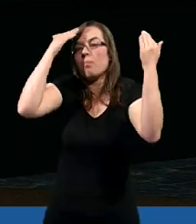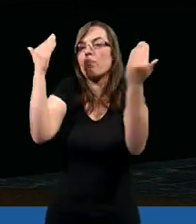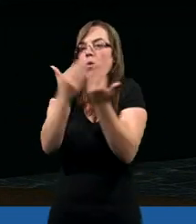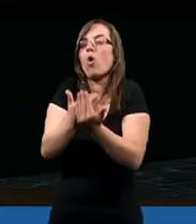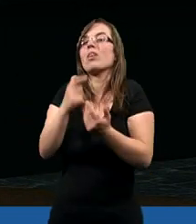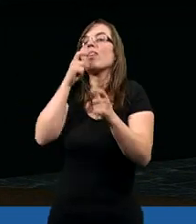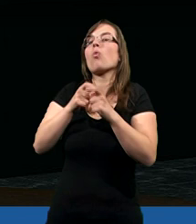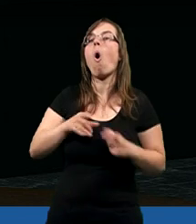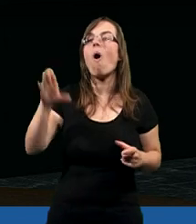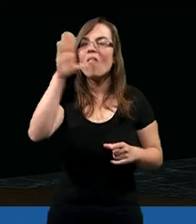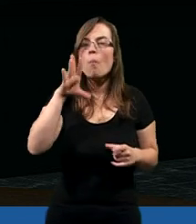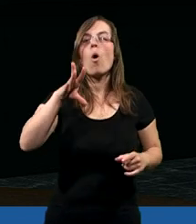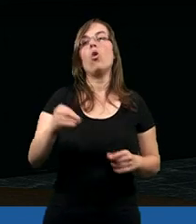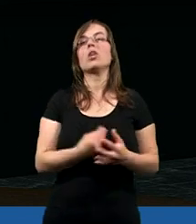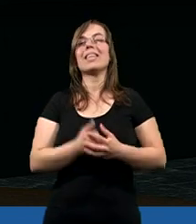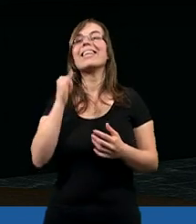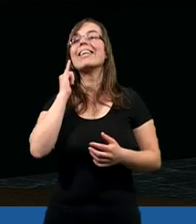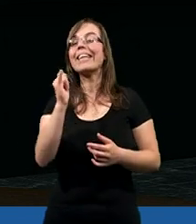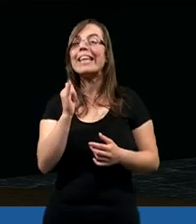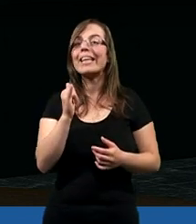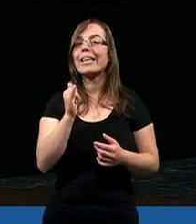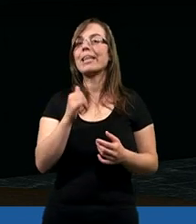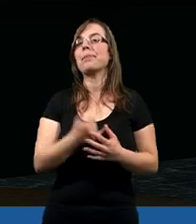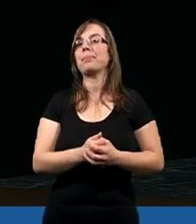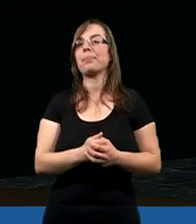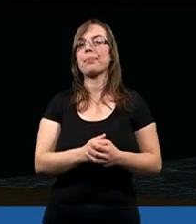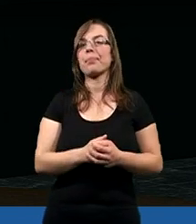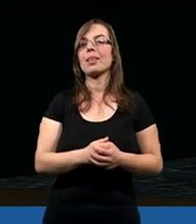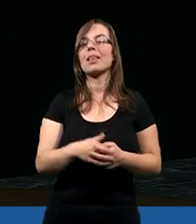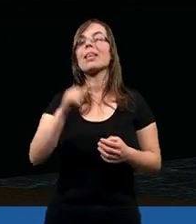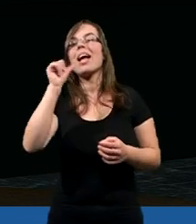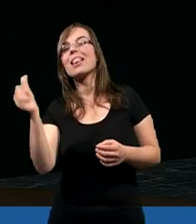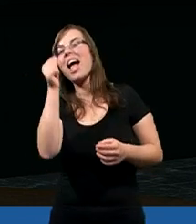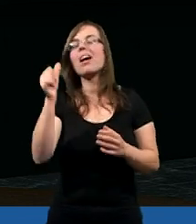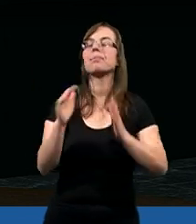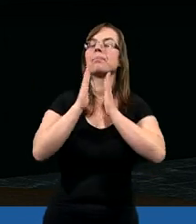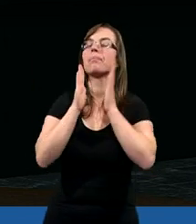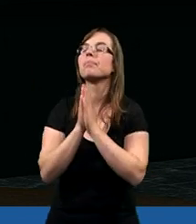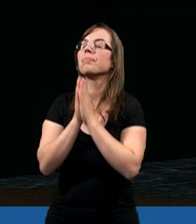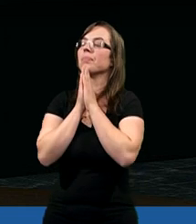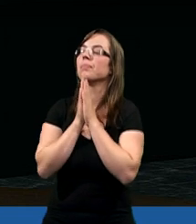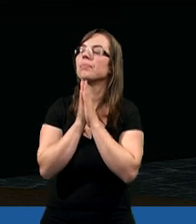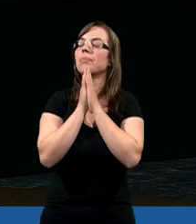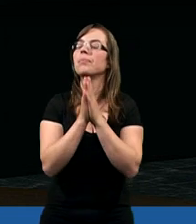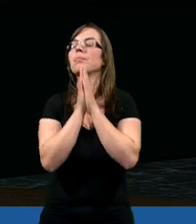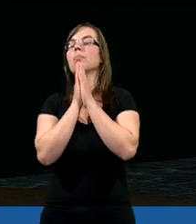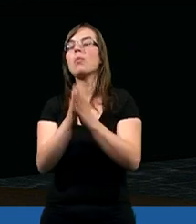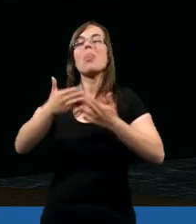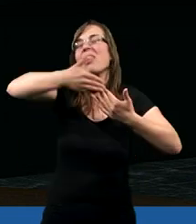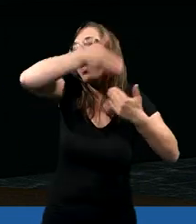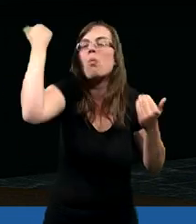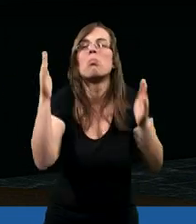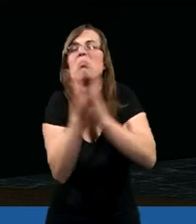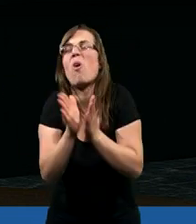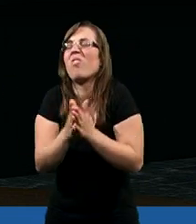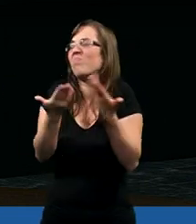poznała Słowo Boże i najpierw ktoś się pomodlił. Ona jeszcze nie umiała się